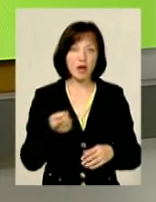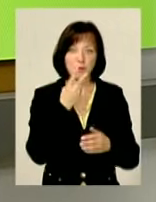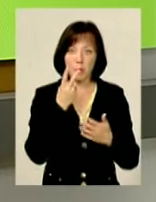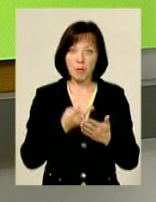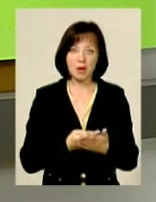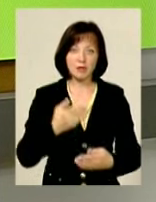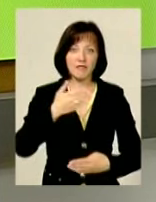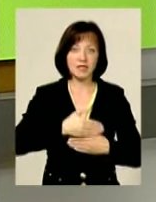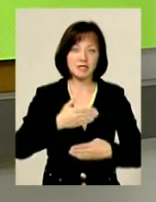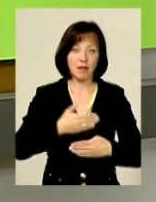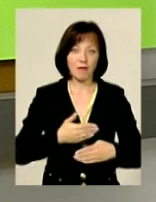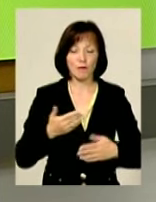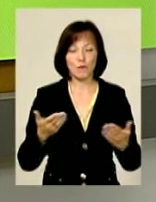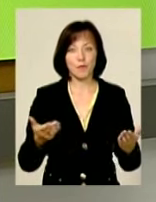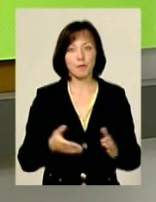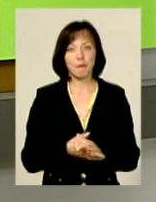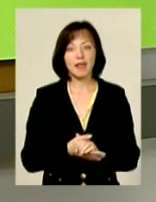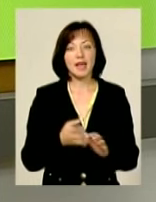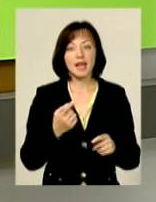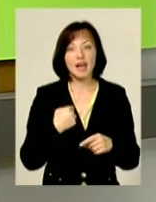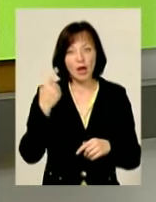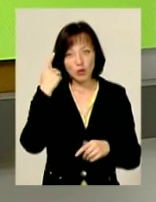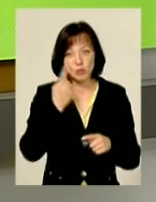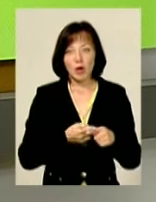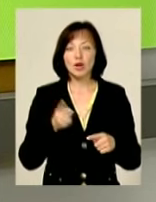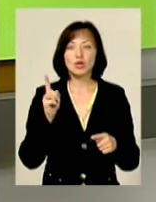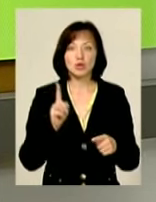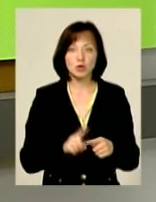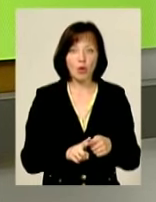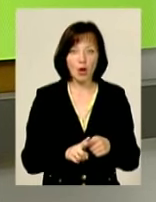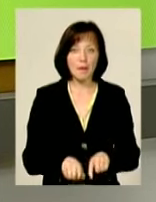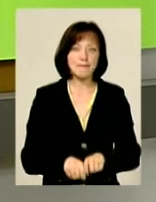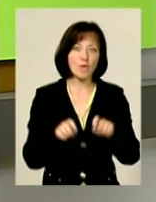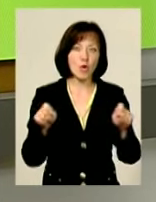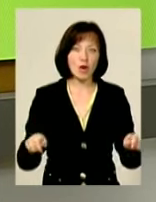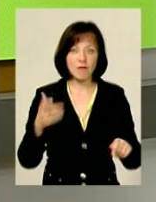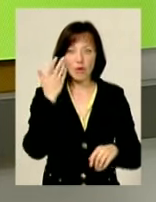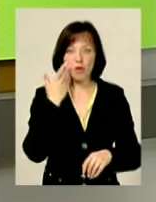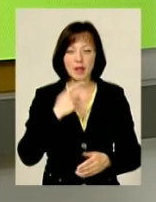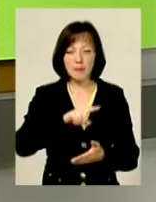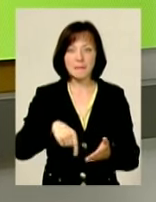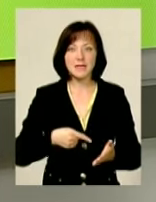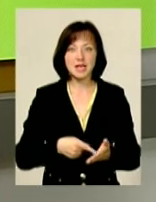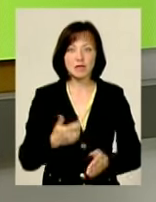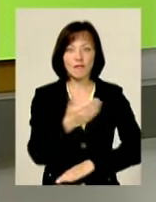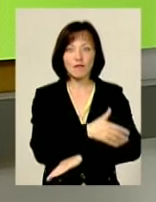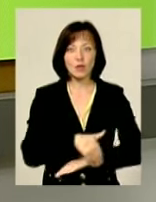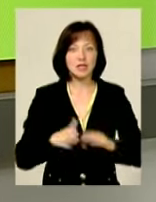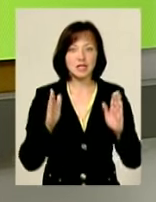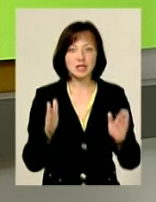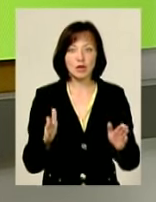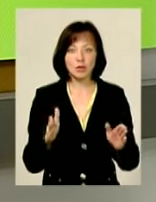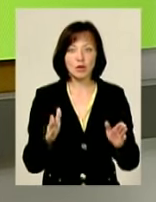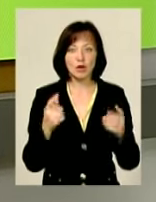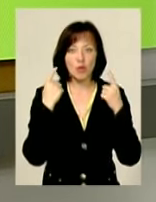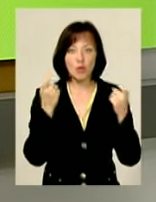театральну виставу. Я думаю, що це той прорив, коли місто вуличне не тільки буде гупати,